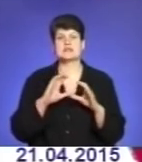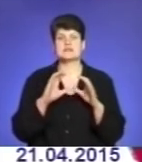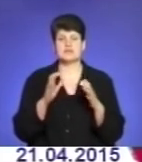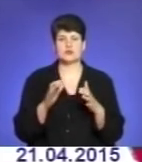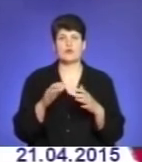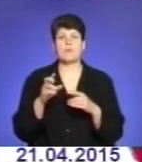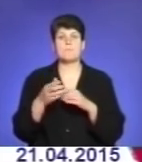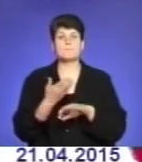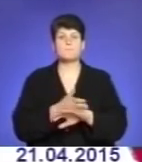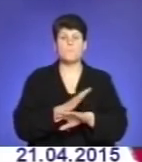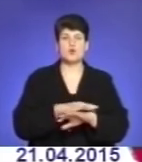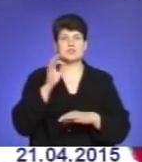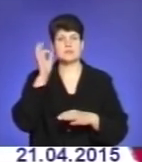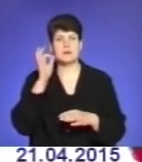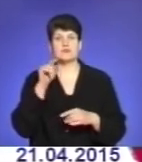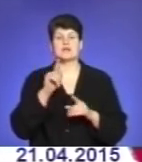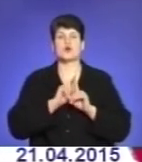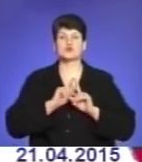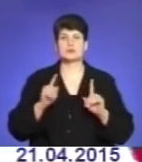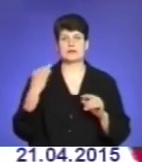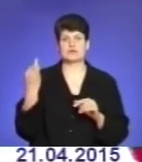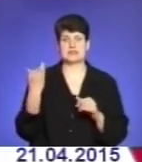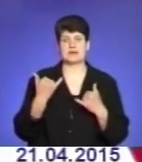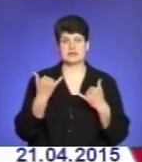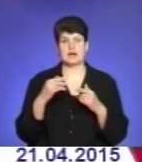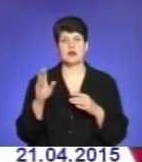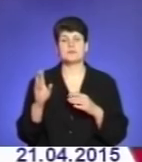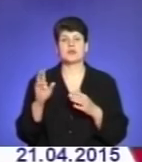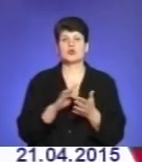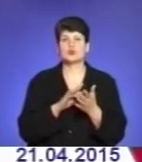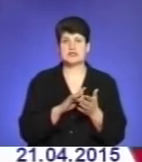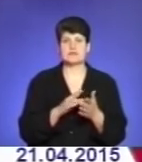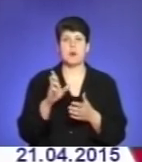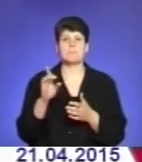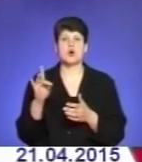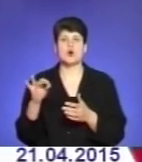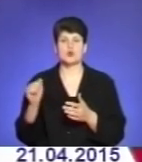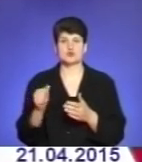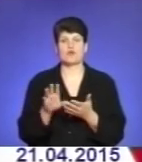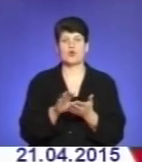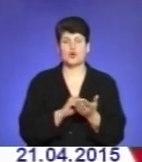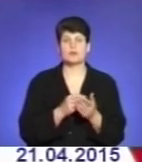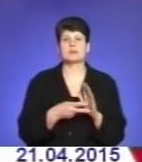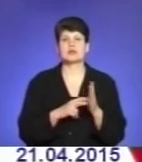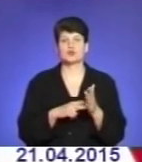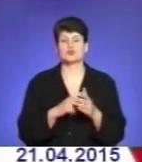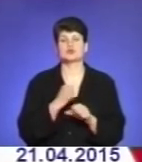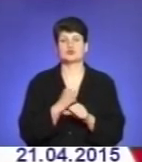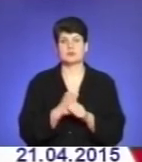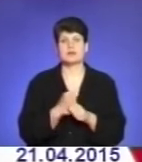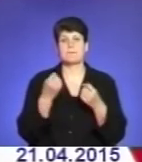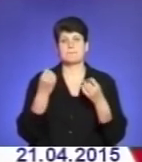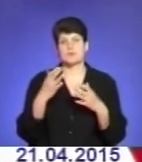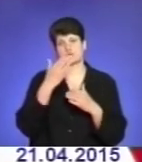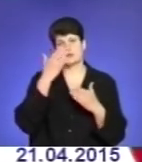Німеччині. Вони особливо цікаві для туристів. Бронзову копію старовинного Тернополя планують встановити просто неба